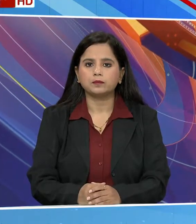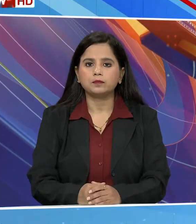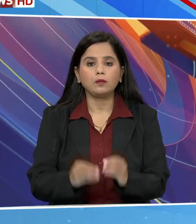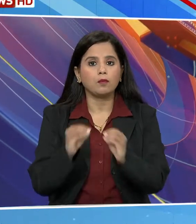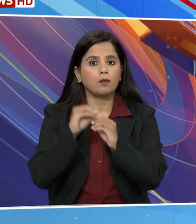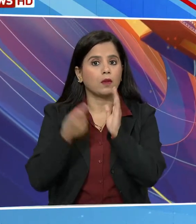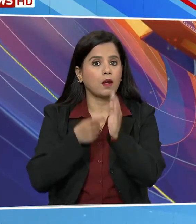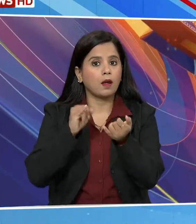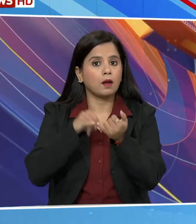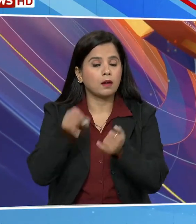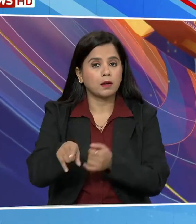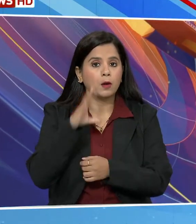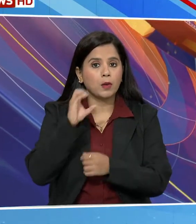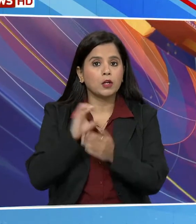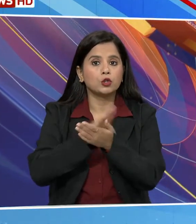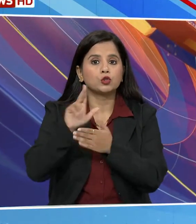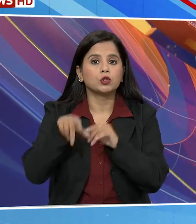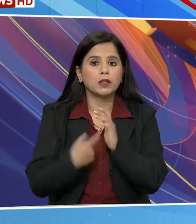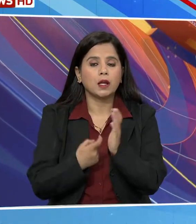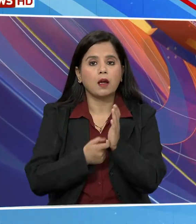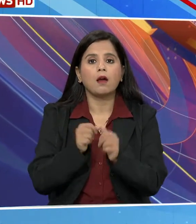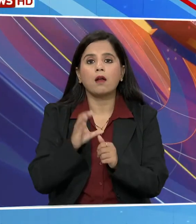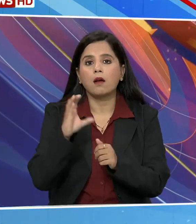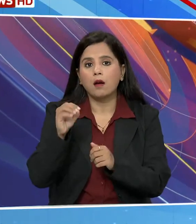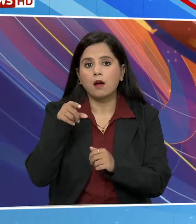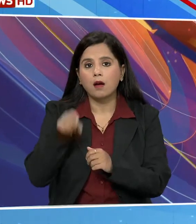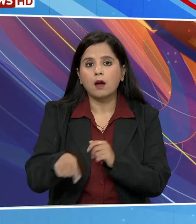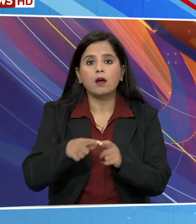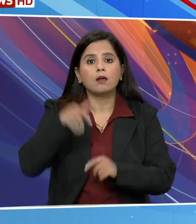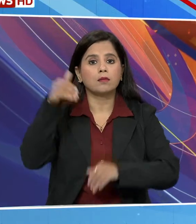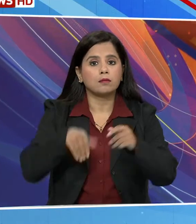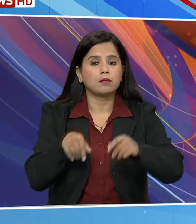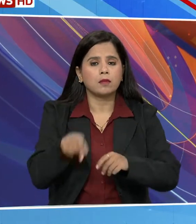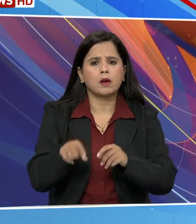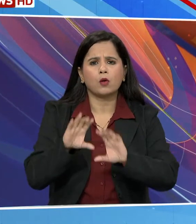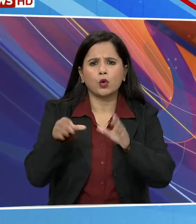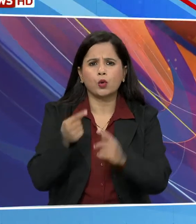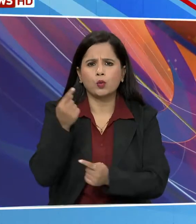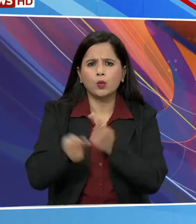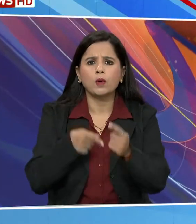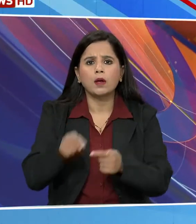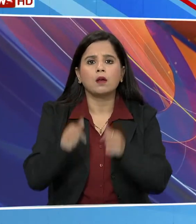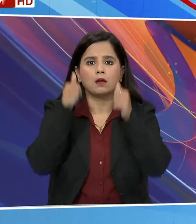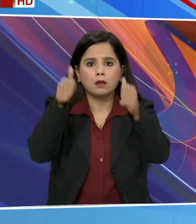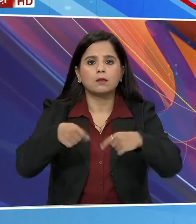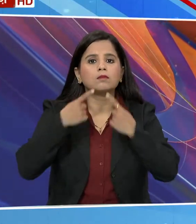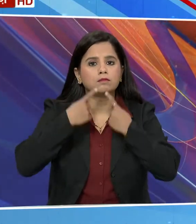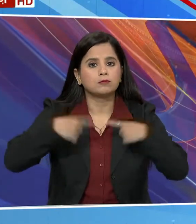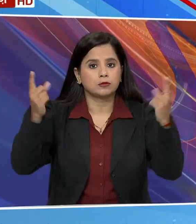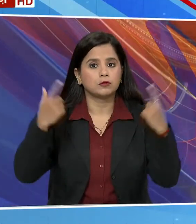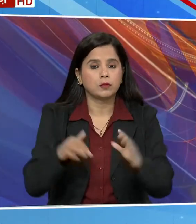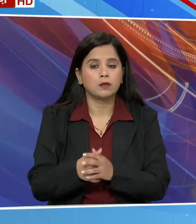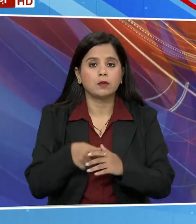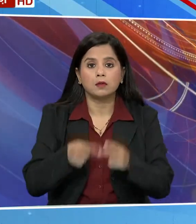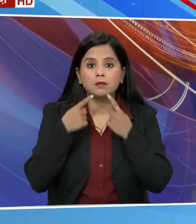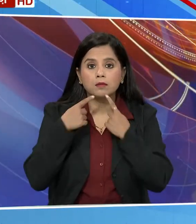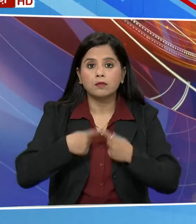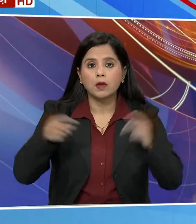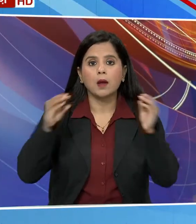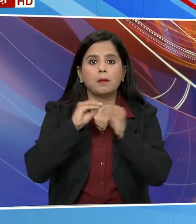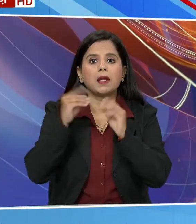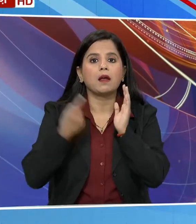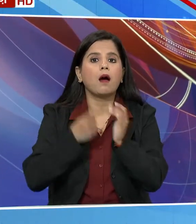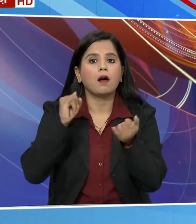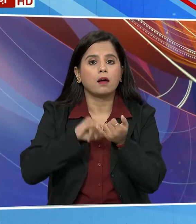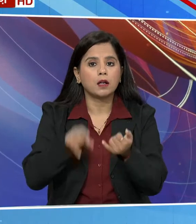बी आरेस प्रमुक के चंदरशेखर राव ने राजबिधान सभा चुनाफ के लिए पार्टी का चुनावी घोशना पत्र जारी किया घोशना पत्र में बी आरेस